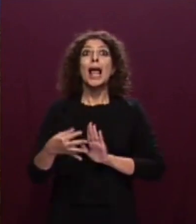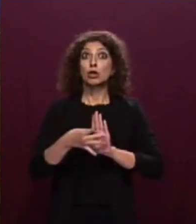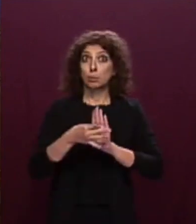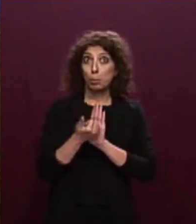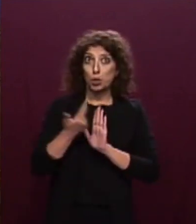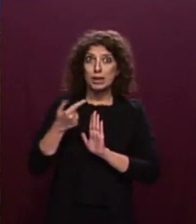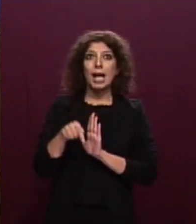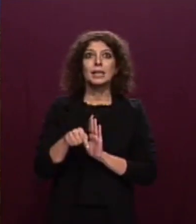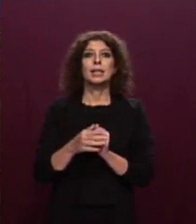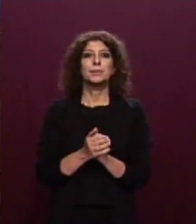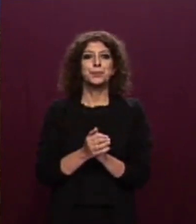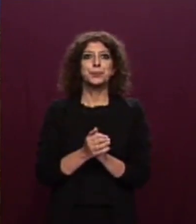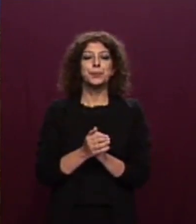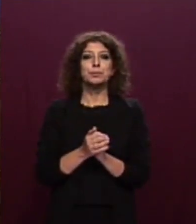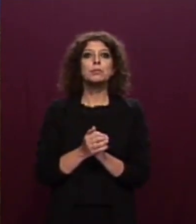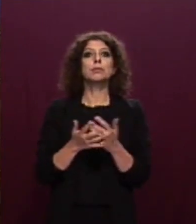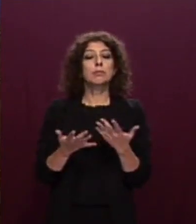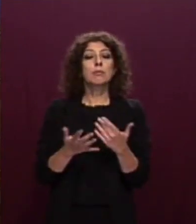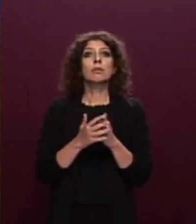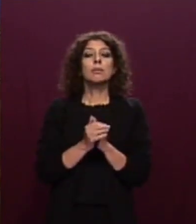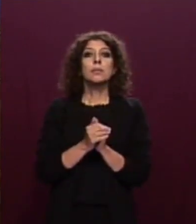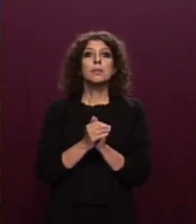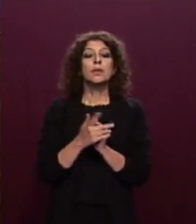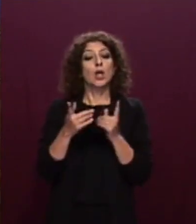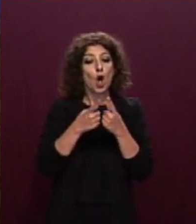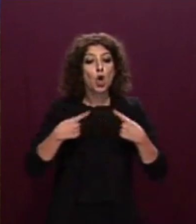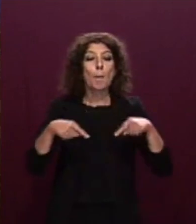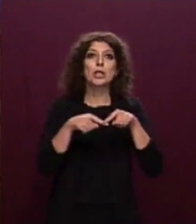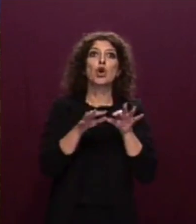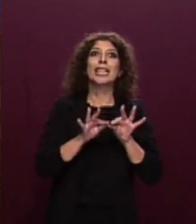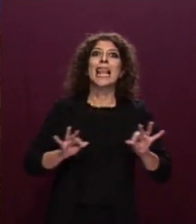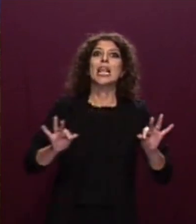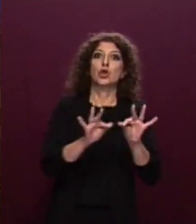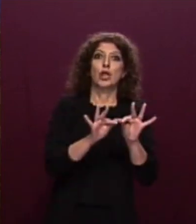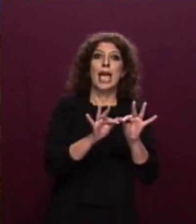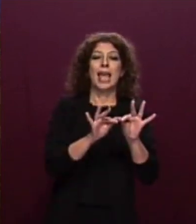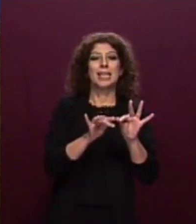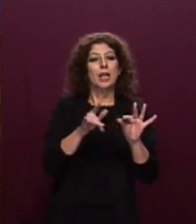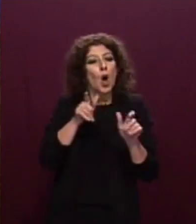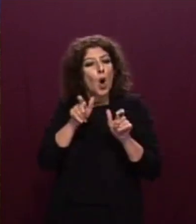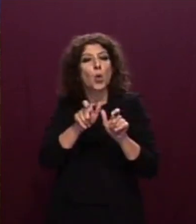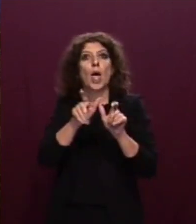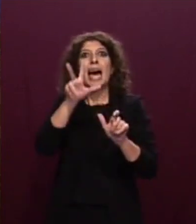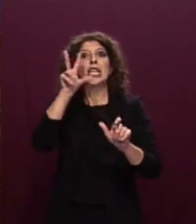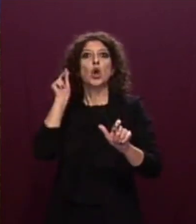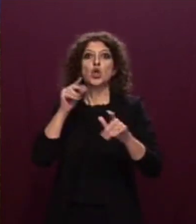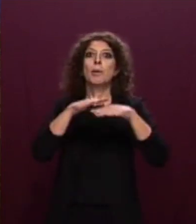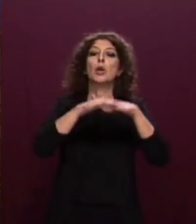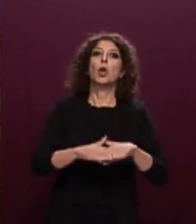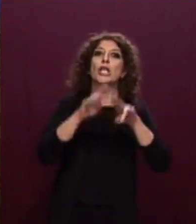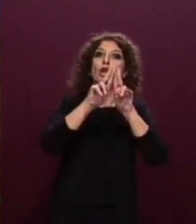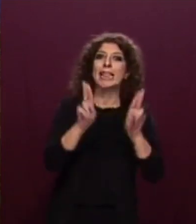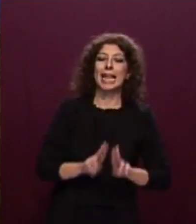per documentare la crescita della pressione migratoria è fornito dalle Commissioni territoriali per il riconoscimento della protezione internazionale.